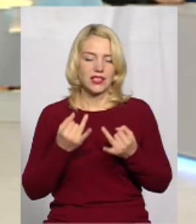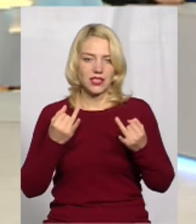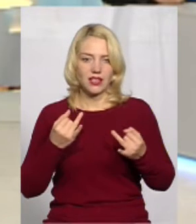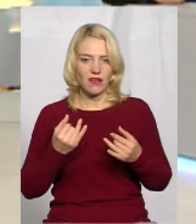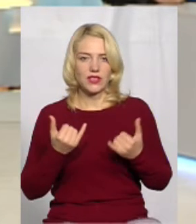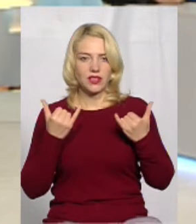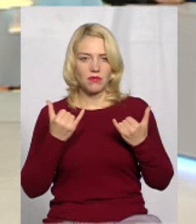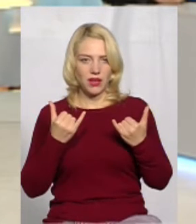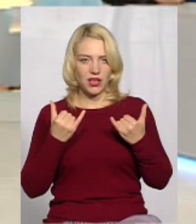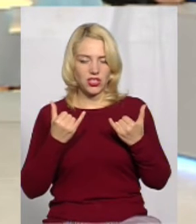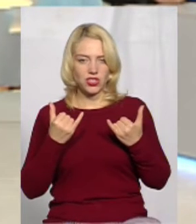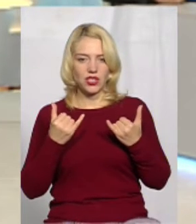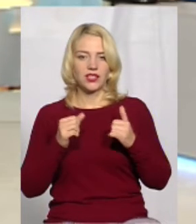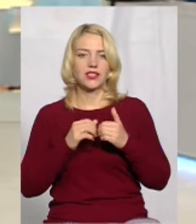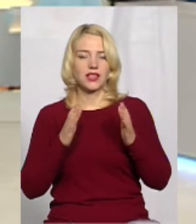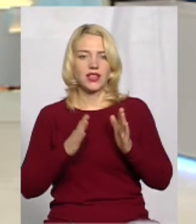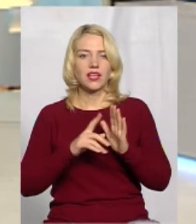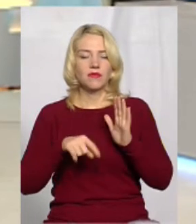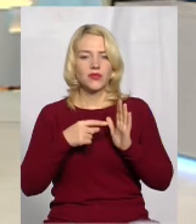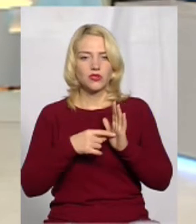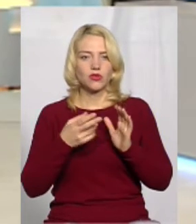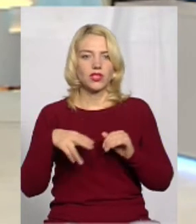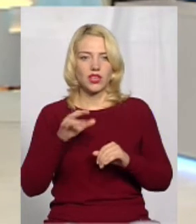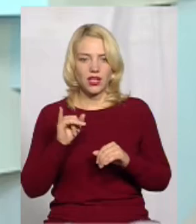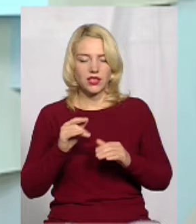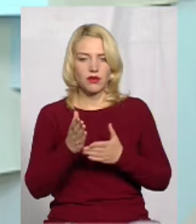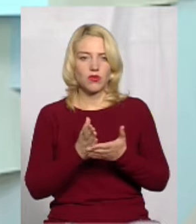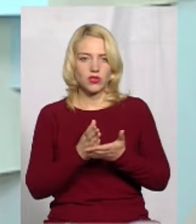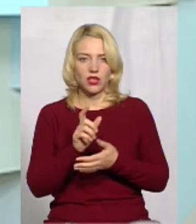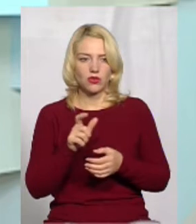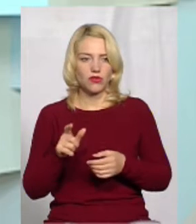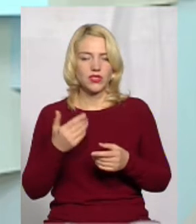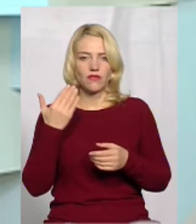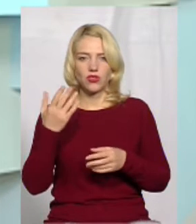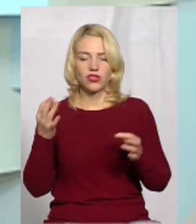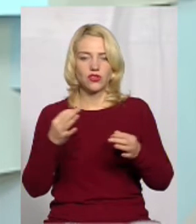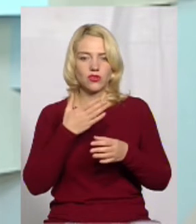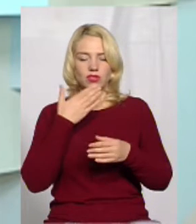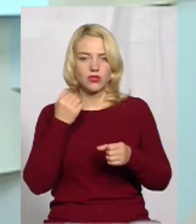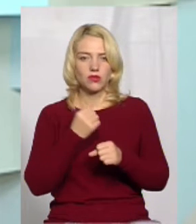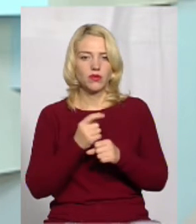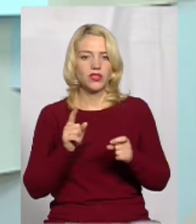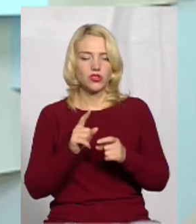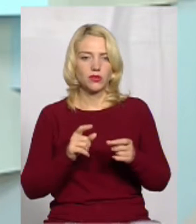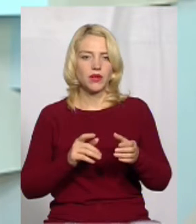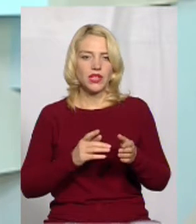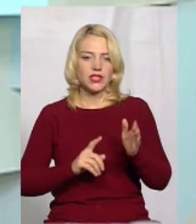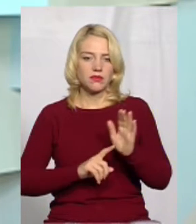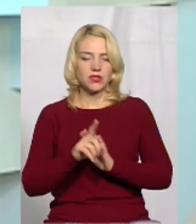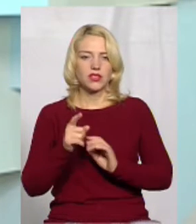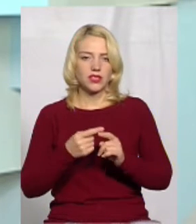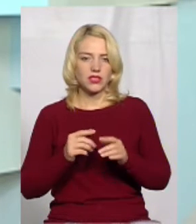Теперішній склад міської ради і посадовці теперішні, вони нічого не зробили для того, щоб запустився цей напрямок.